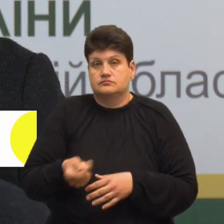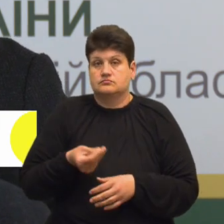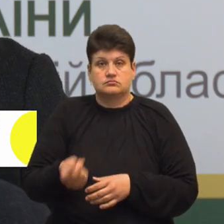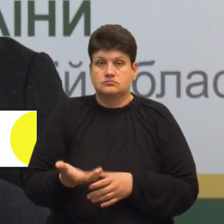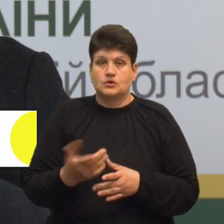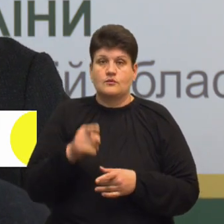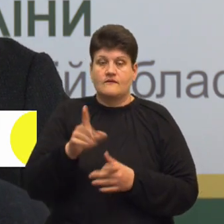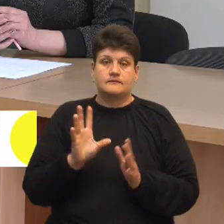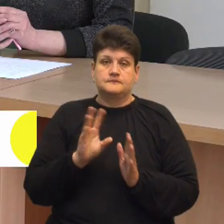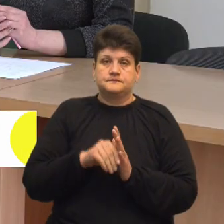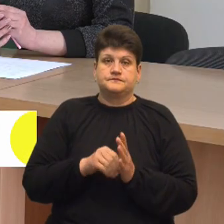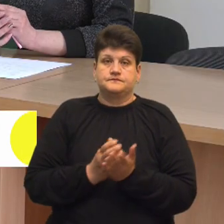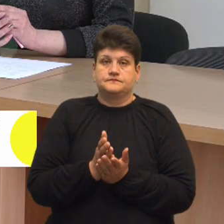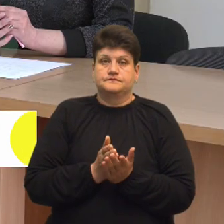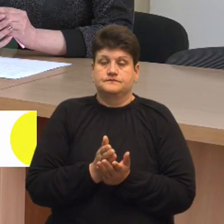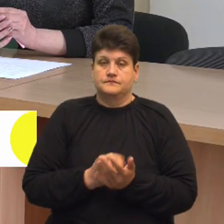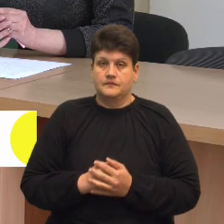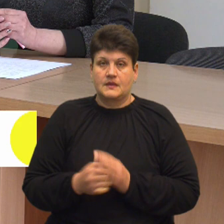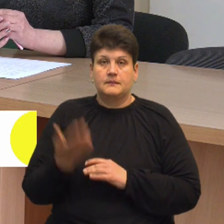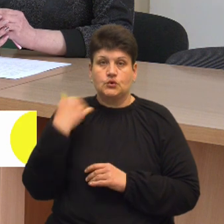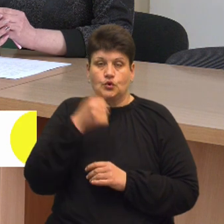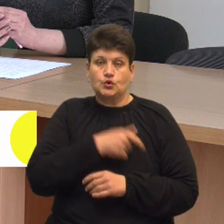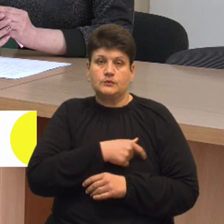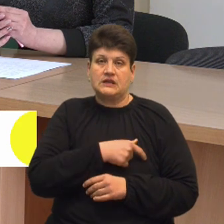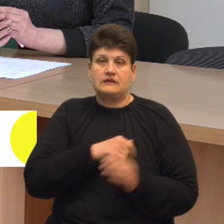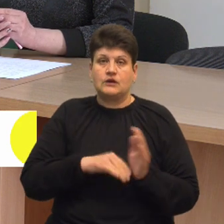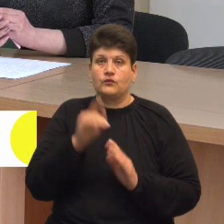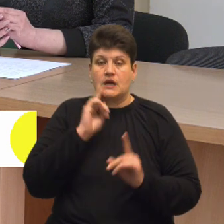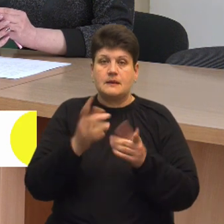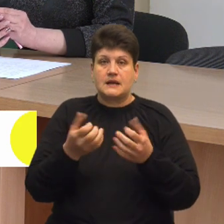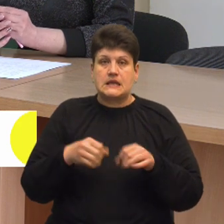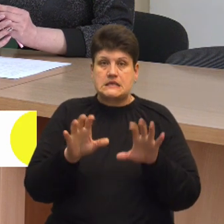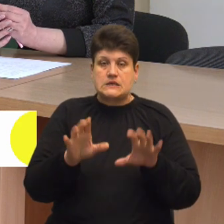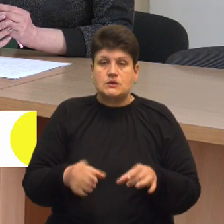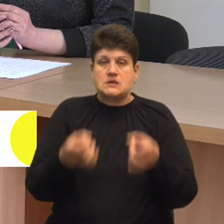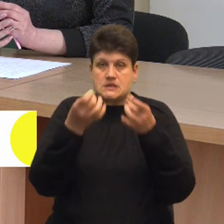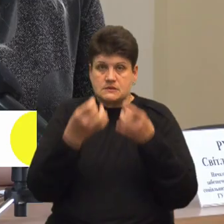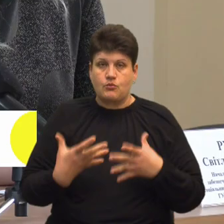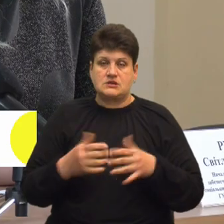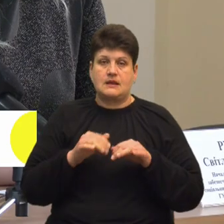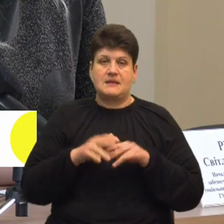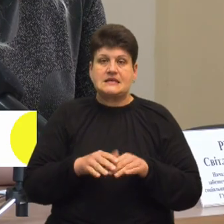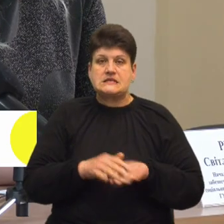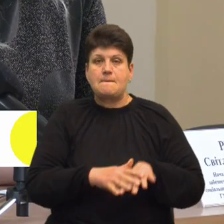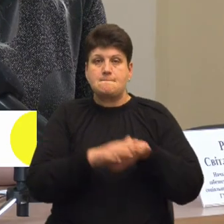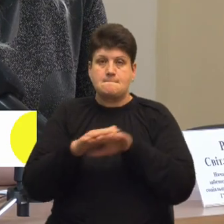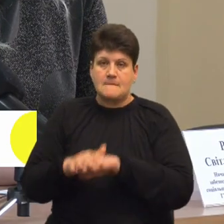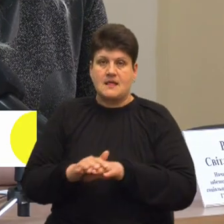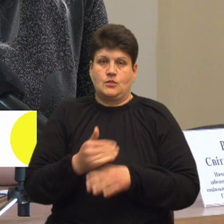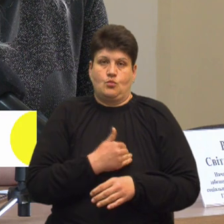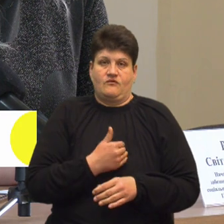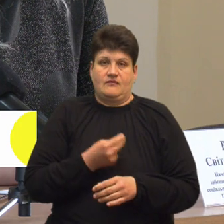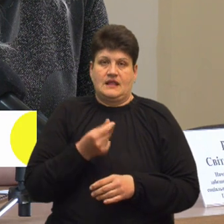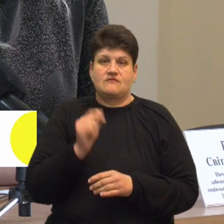щоб вам зараховувалися стаж. Минулого року депутати Верховної Ради прийняли закон, який спростив механізм сплати добровільних внесків у майбутню